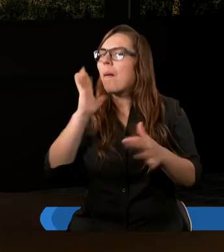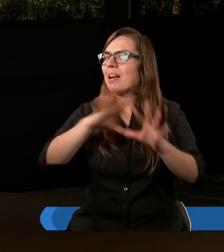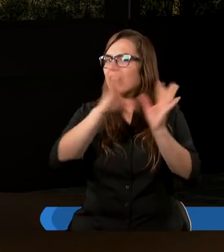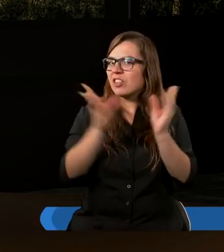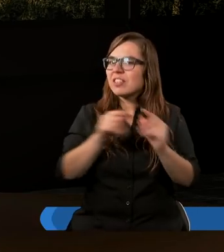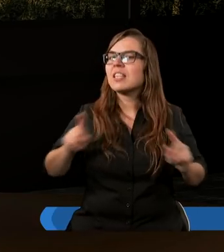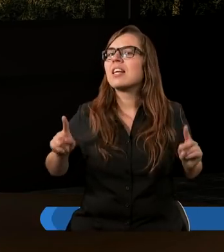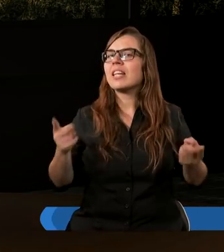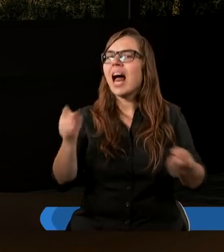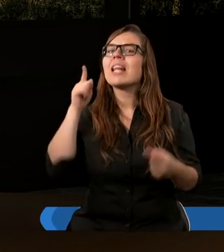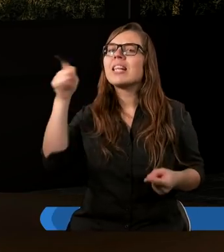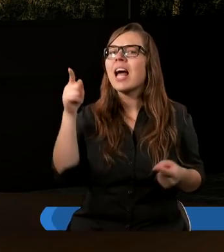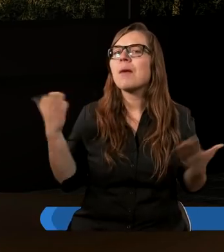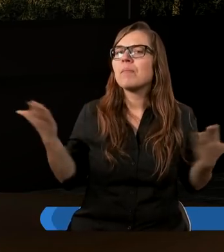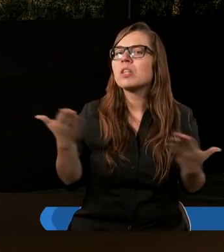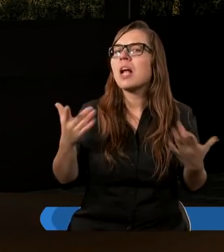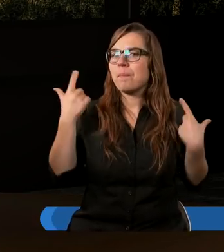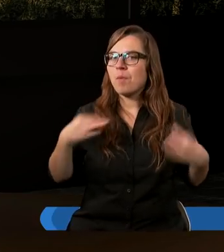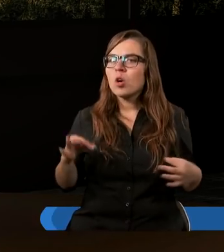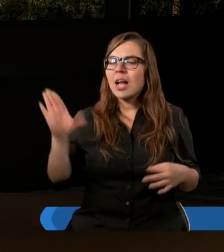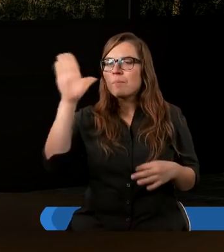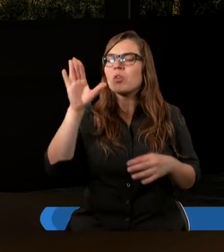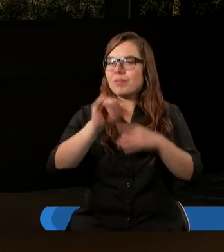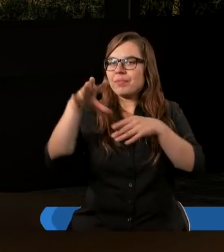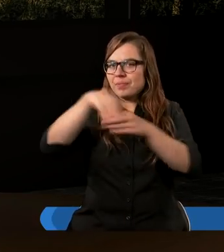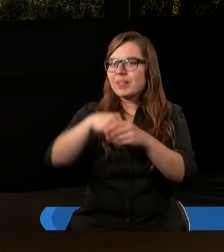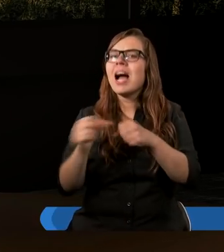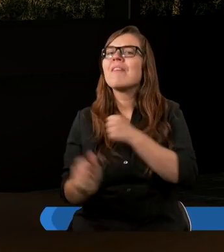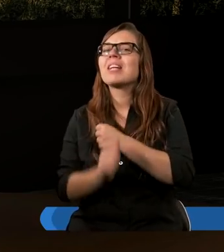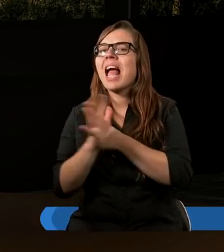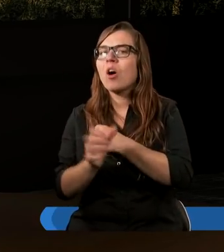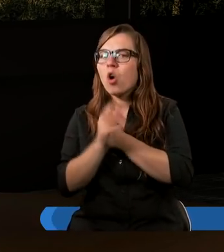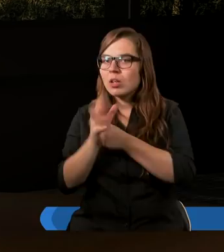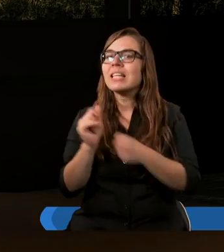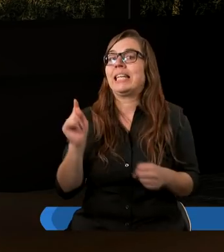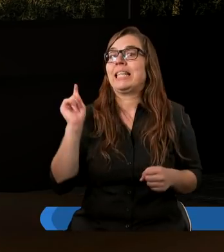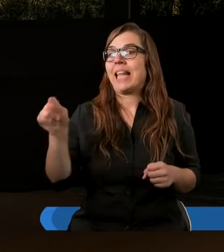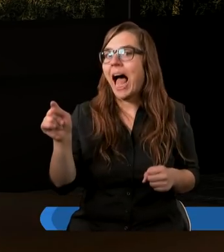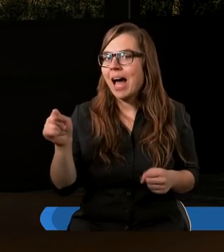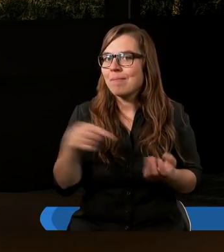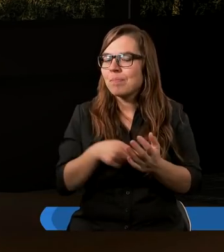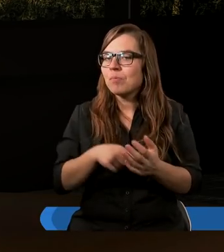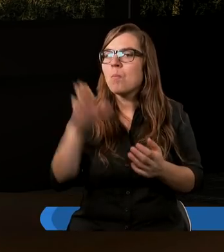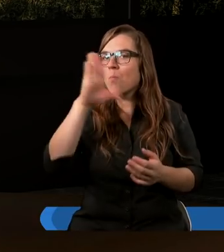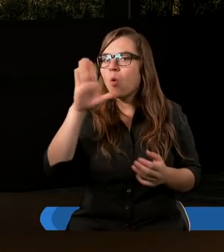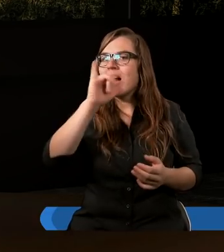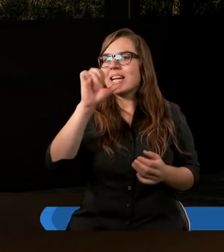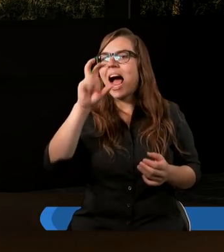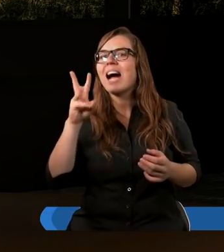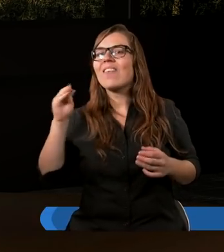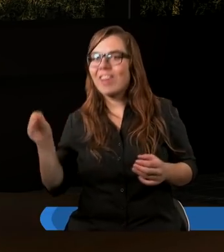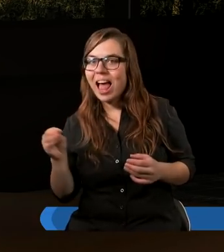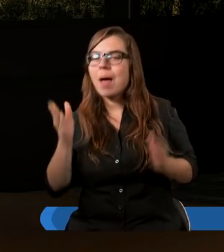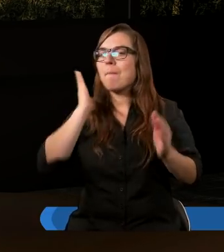się działo tam, gdzie jest obecność Pana Boga, czyli właśnie w Jerozolimie, prawda? I tam Bóg Jachwę będzie